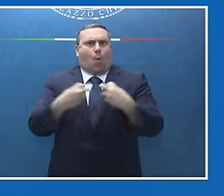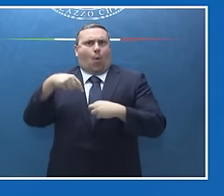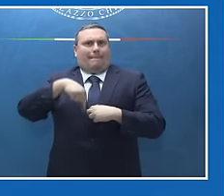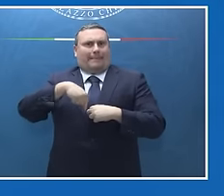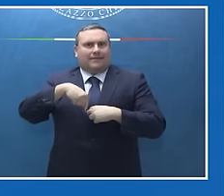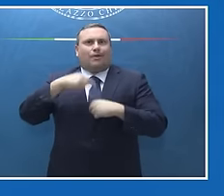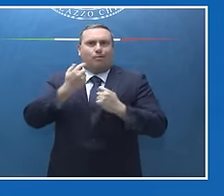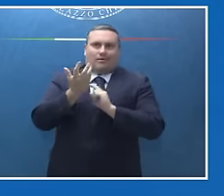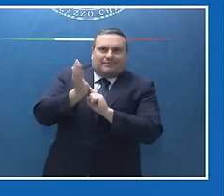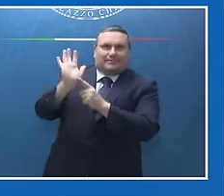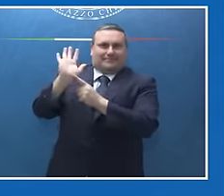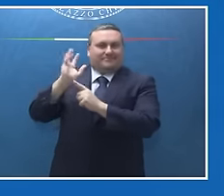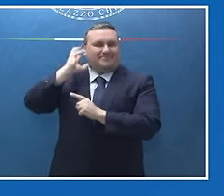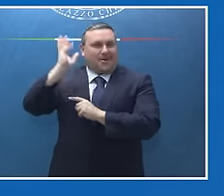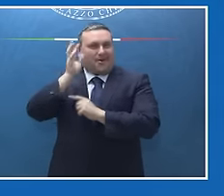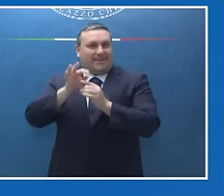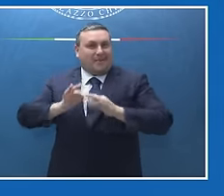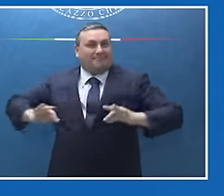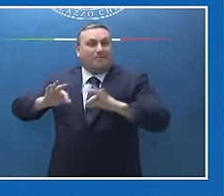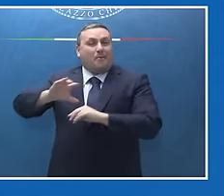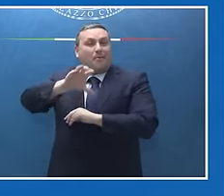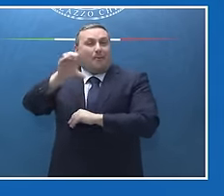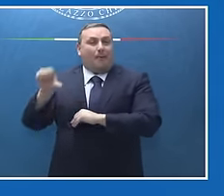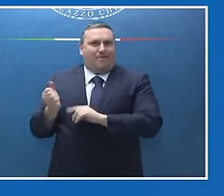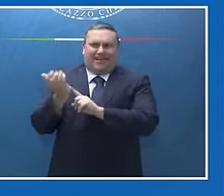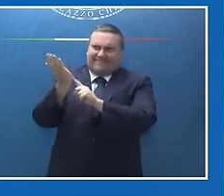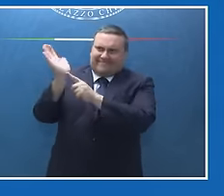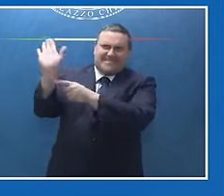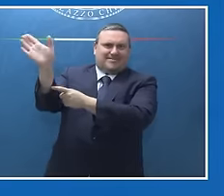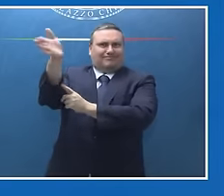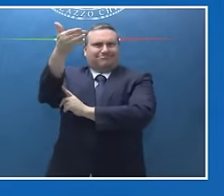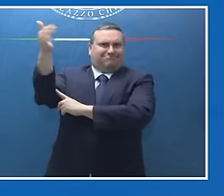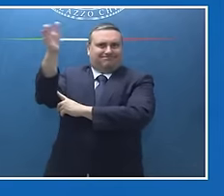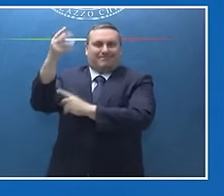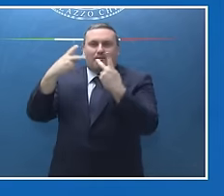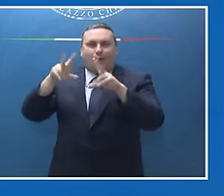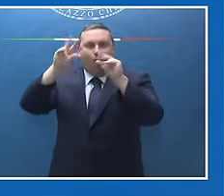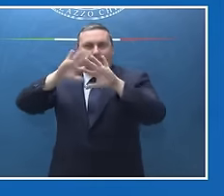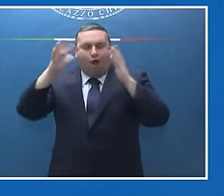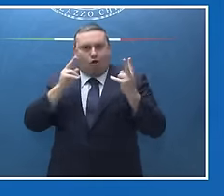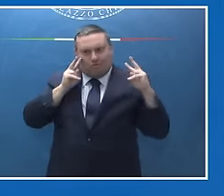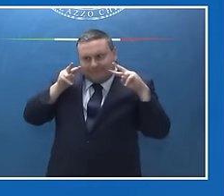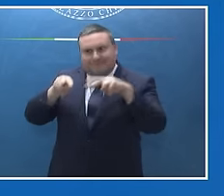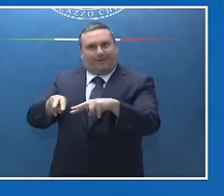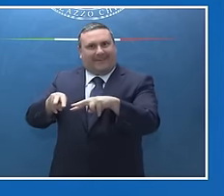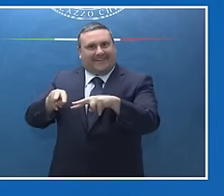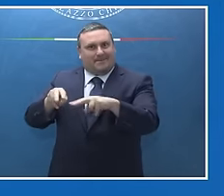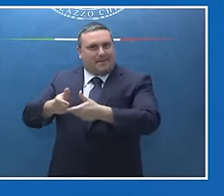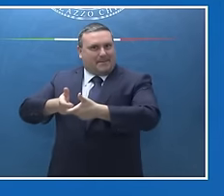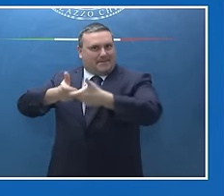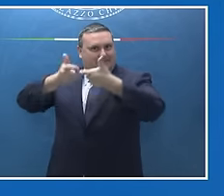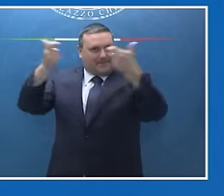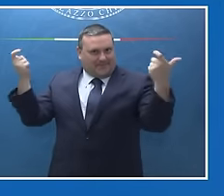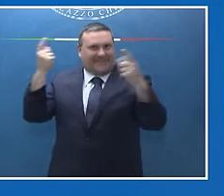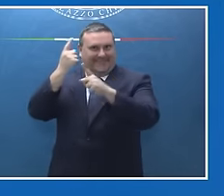insomma questa terra meravigliosa possa essere ancora più riconosciuta, apprezzata, conosciuta, amata a livello mondiale come